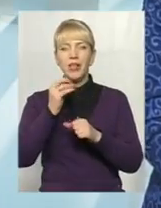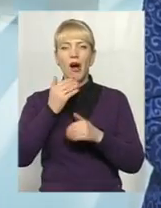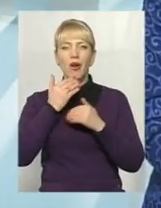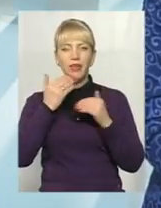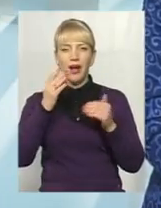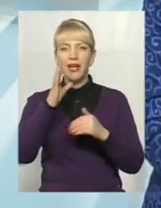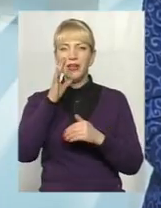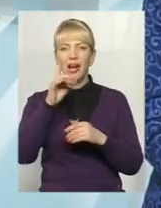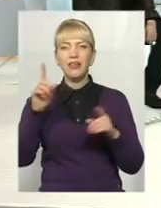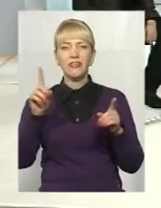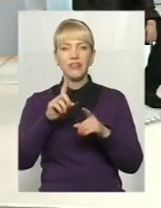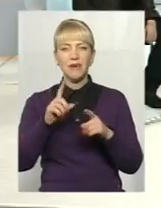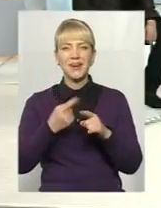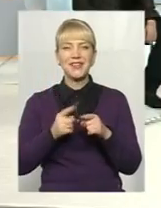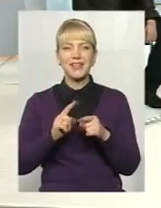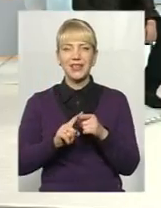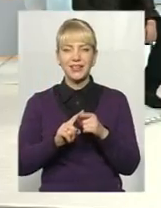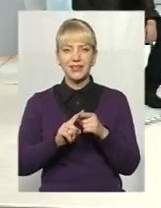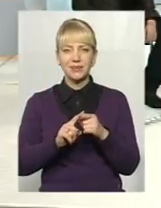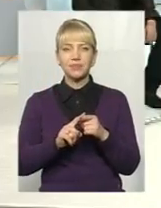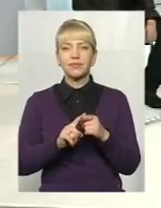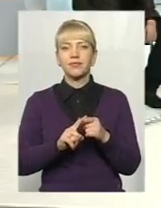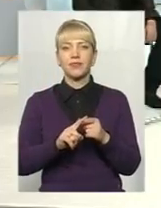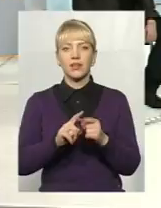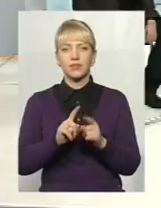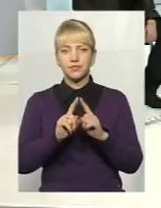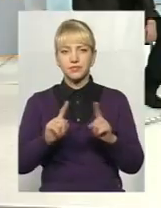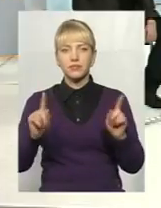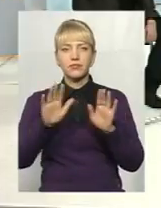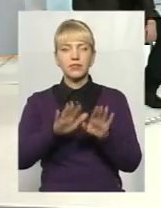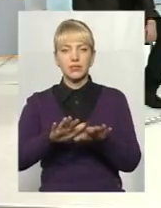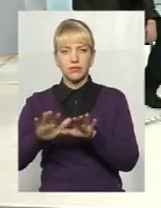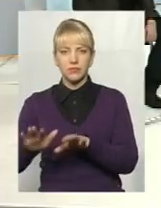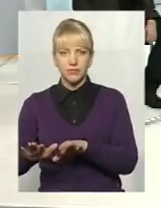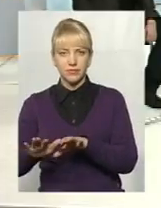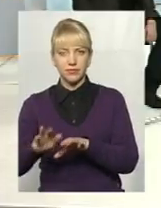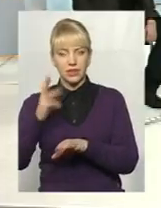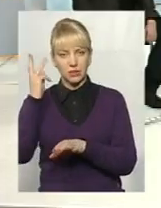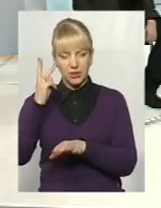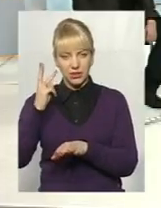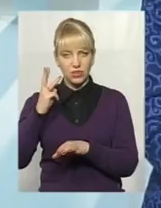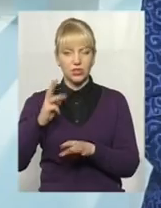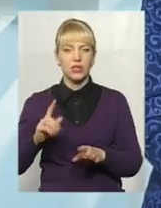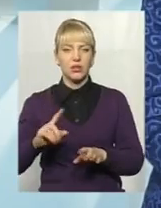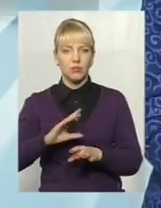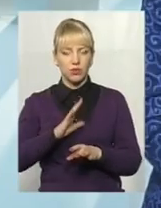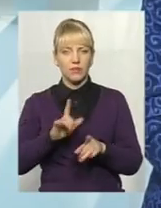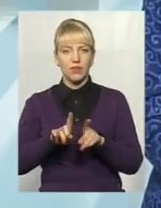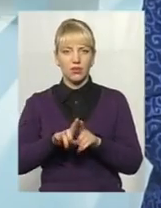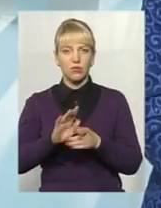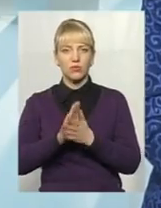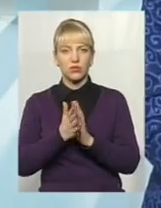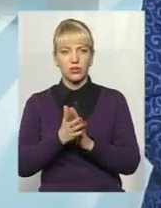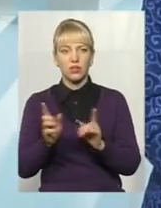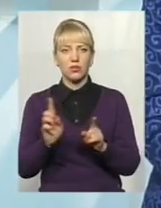аби ті перлини Хмельниччини, принаймні, були в такому стані, аби